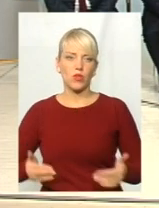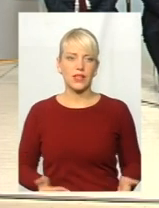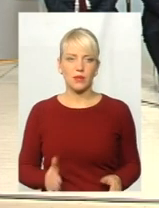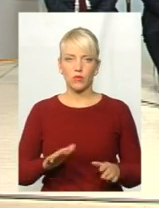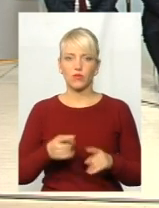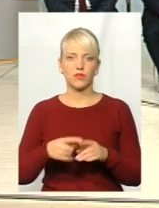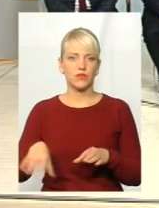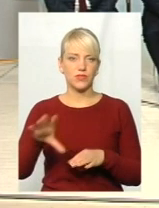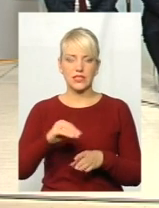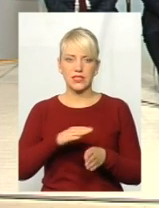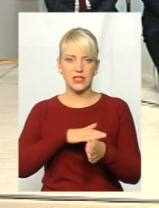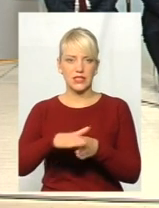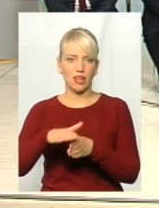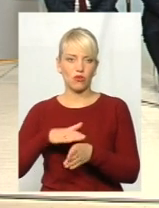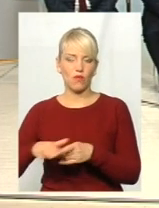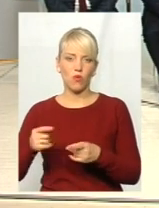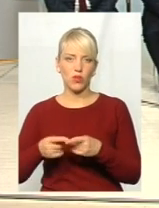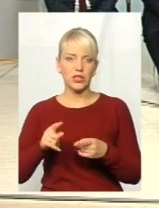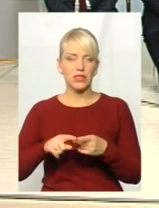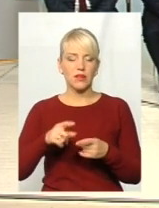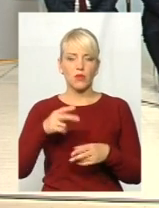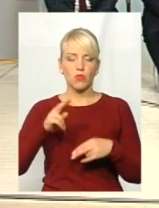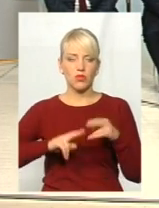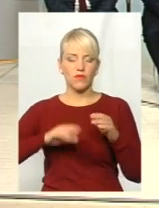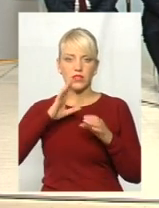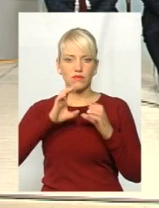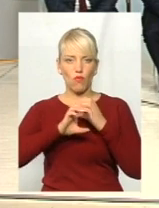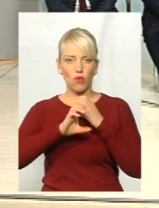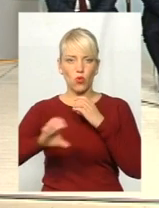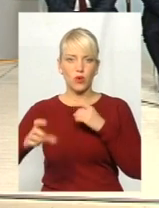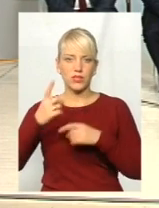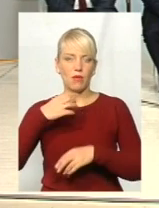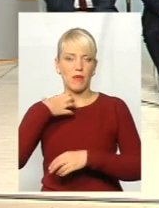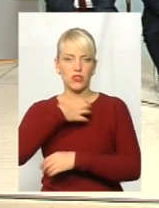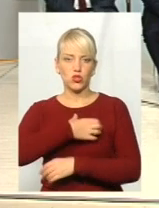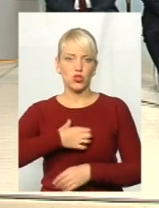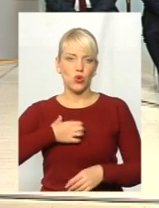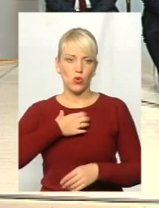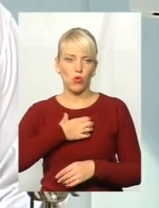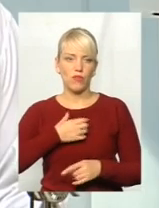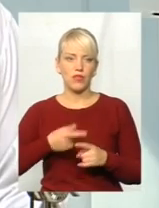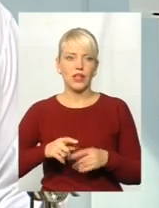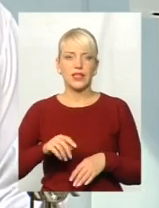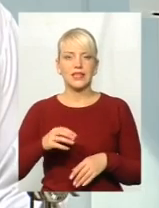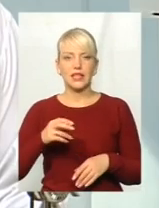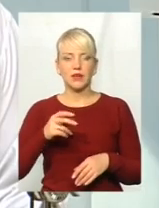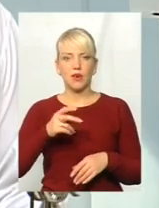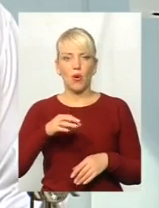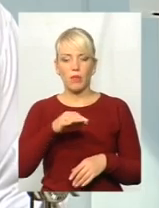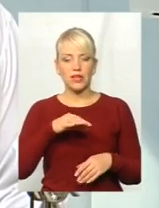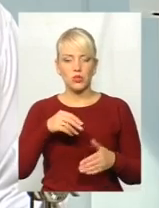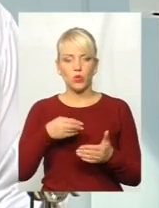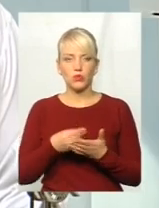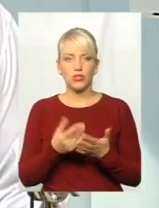задоволені. Будівництво водогонів – це першочергове в пріоритеті обласного бюджету. І,